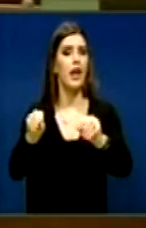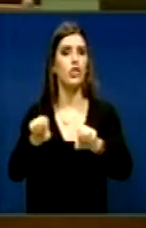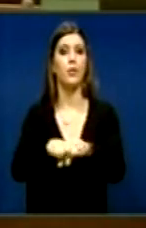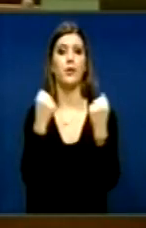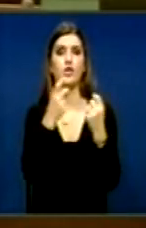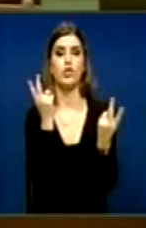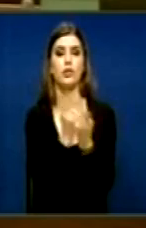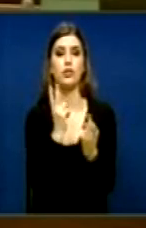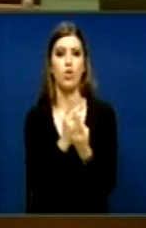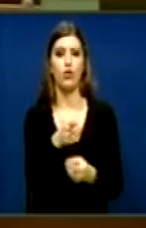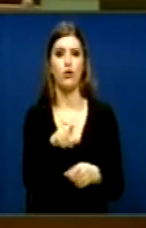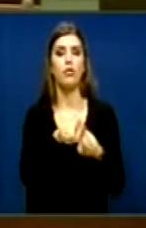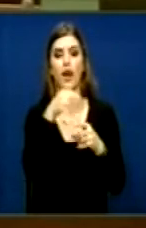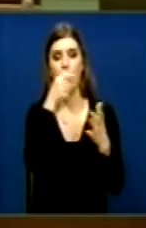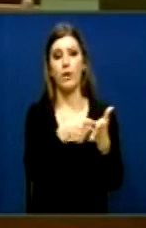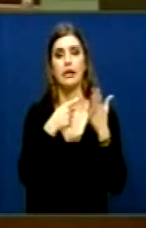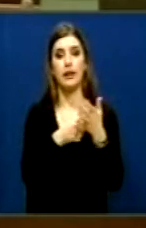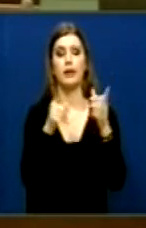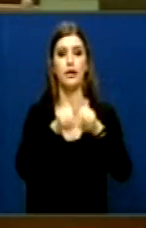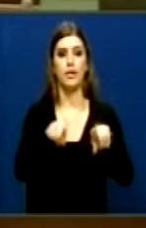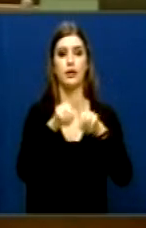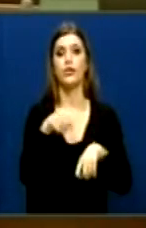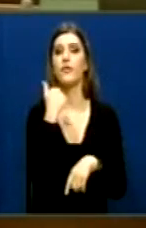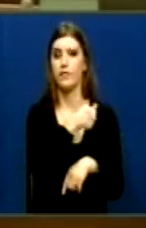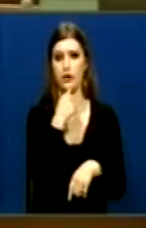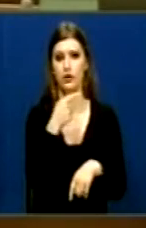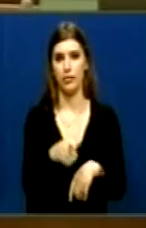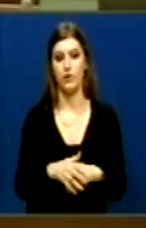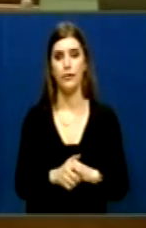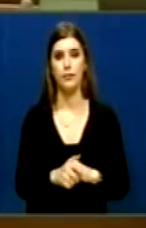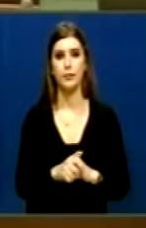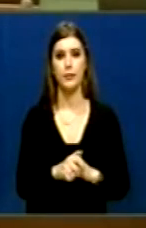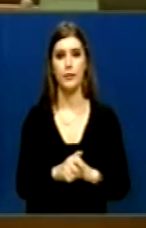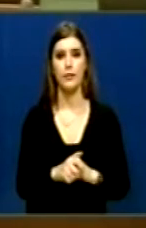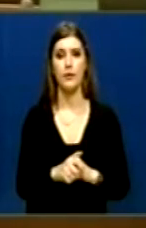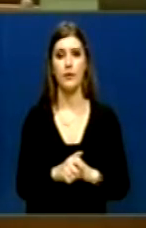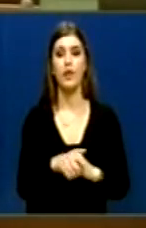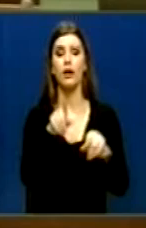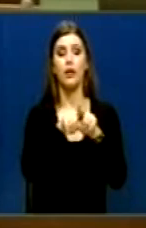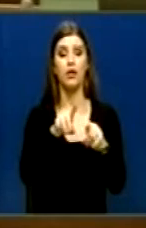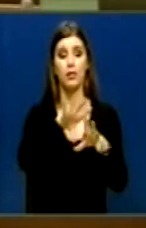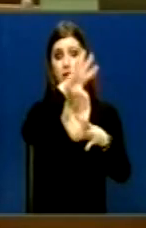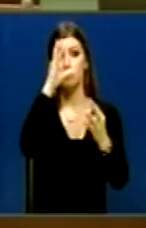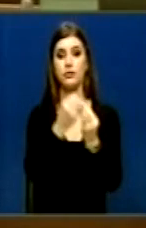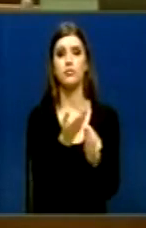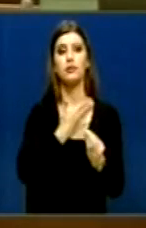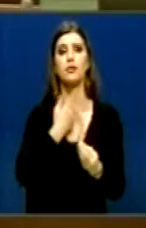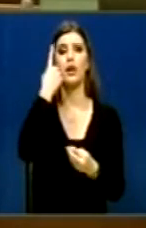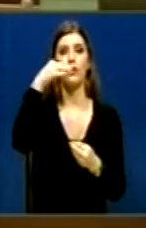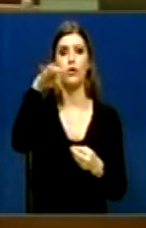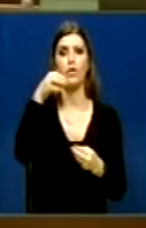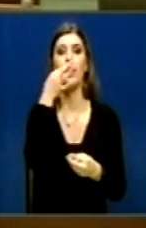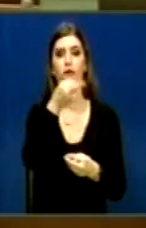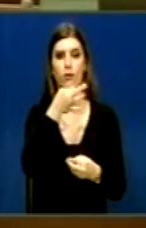atë që e rëshuam në e djeqë e përshërit e fjallin e njëjtë bashkimisht. Ne e këmi zëgjuar dheri tashë vetëm një informatë të Kryeministrit. Katër tjera kanë qenë